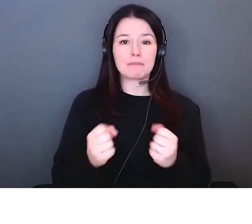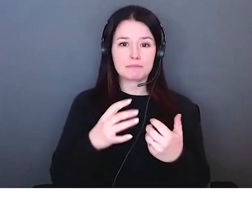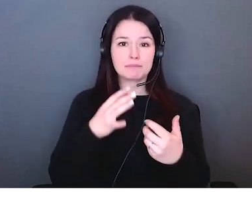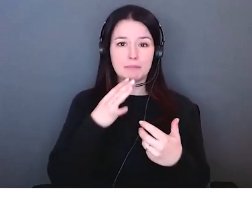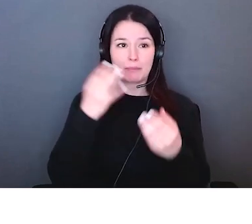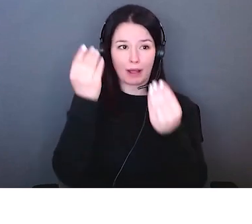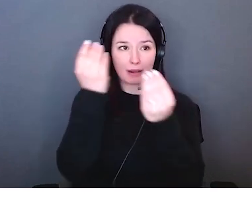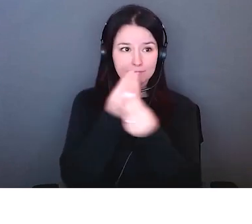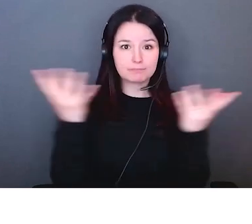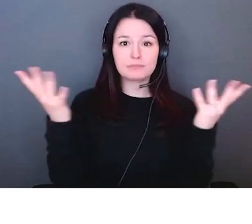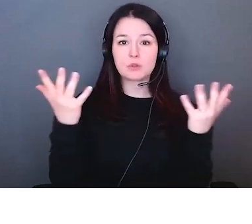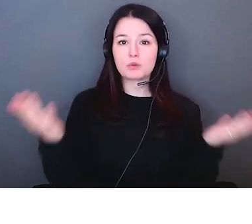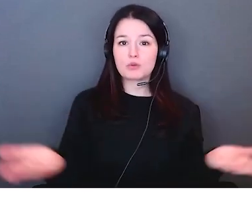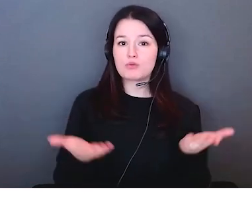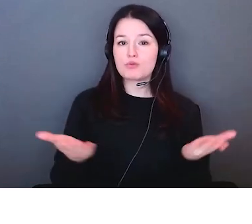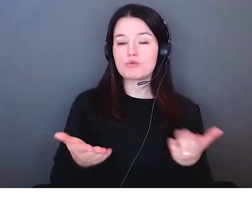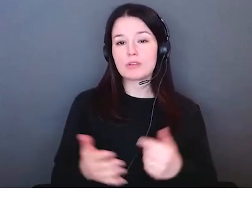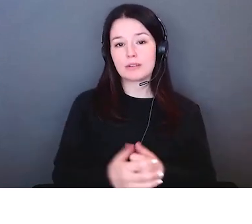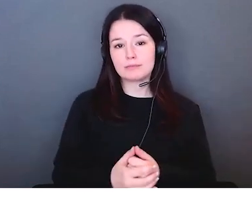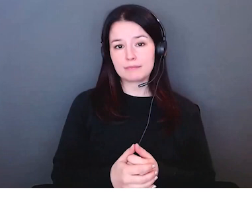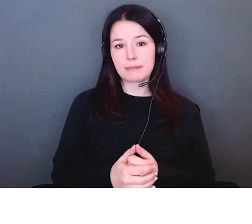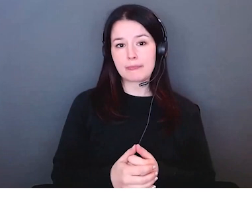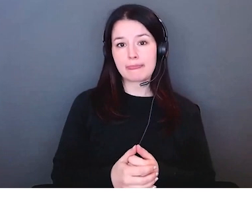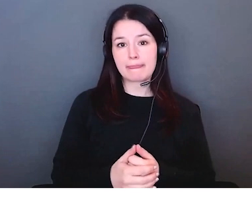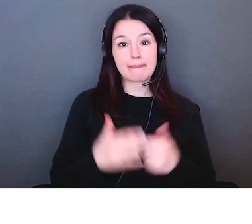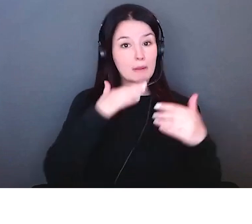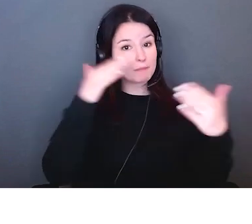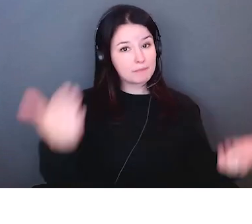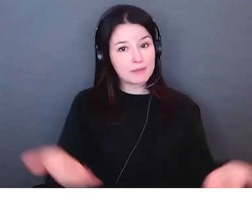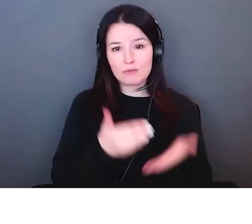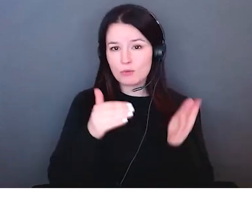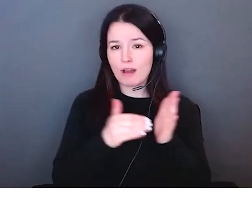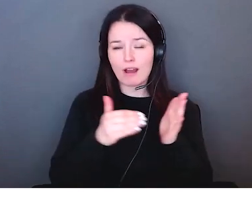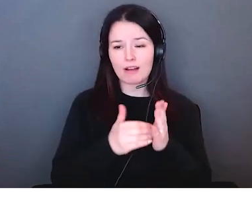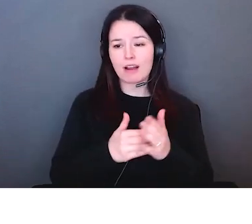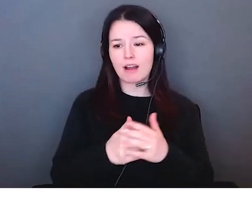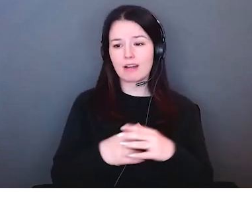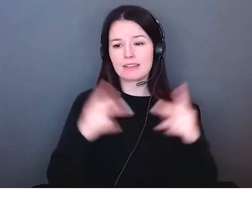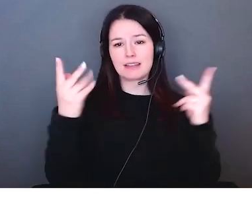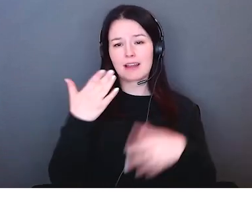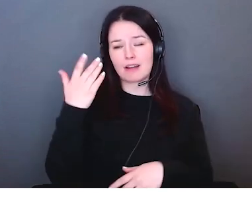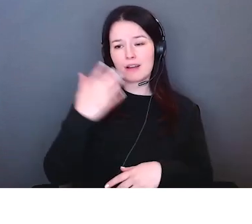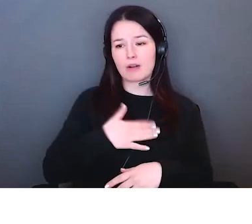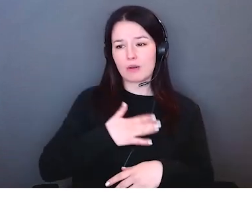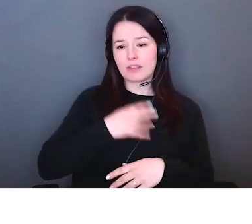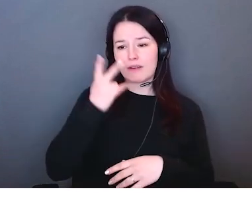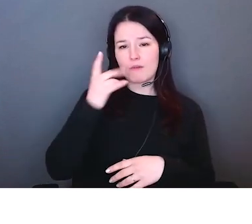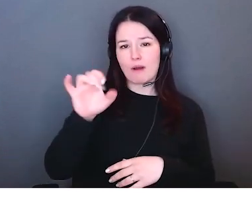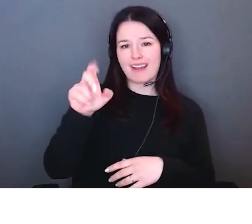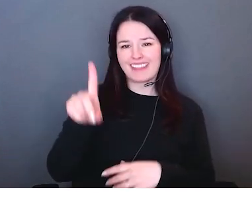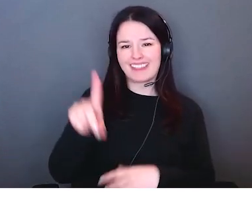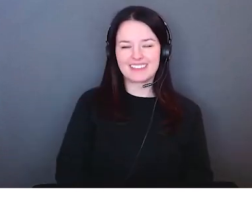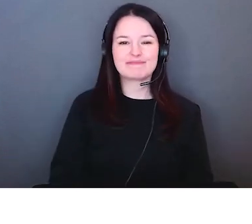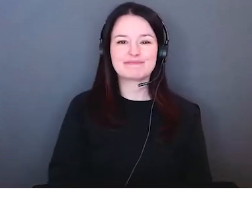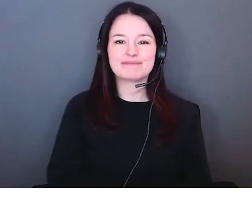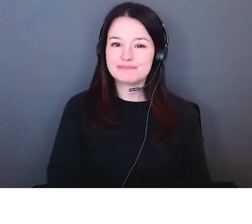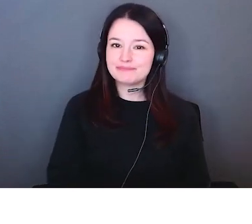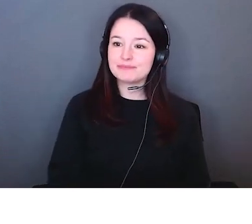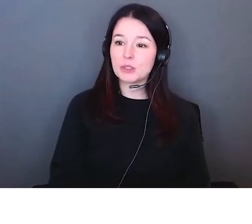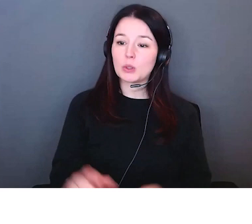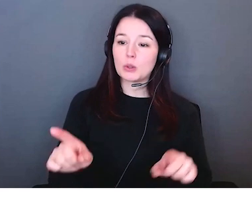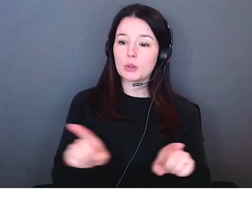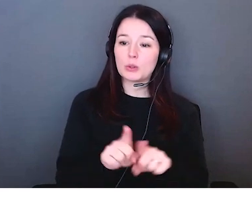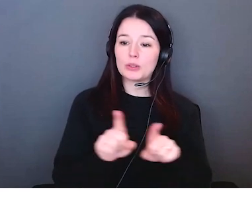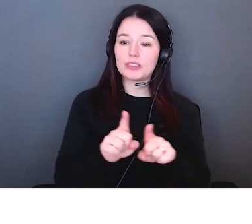c'est une offérence c'est un remerciement et j'ai terminé cela pendant que j'étais absente donc cela